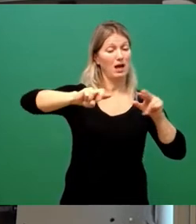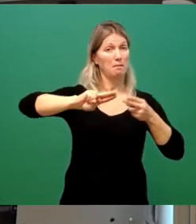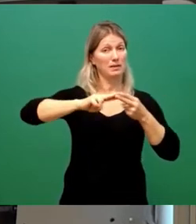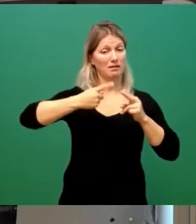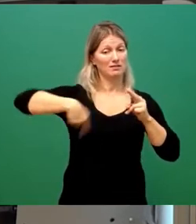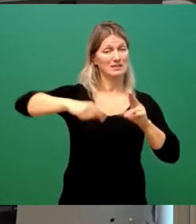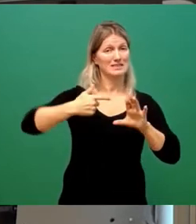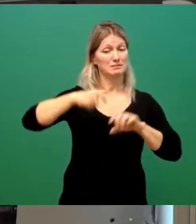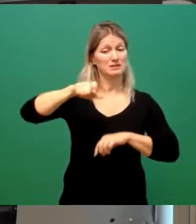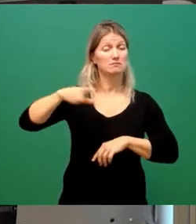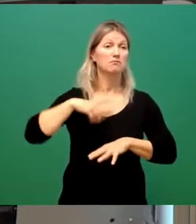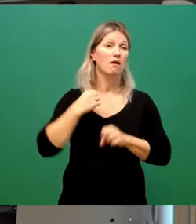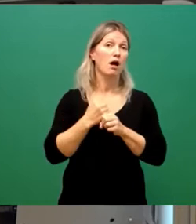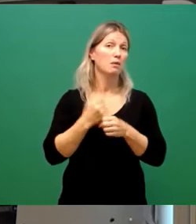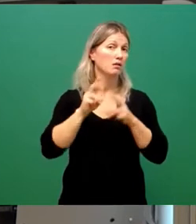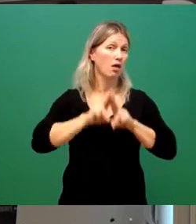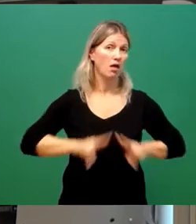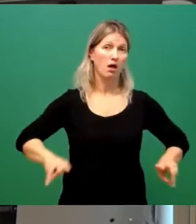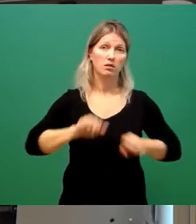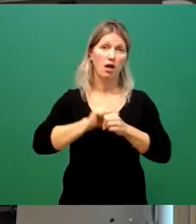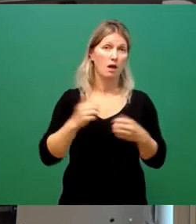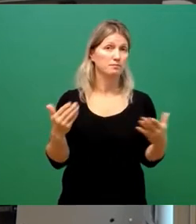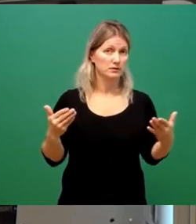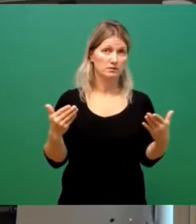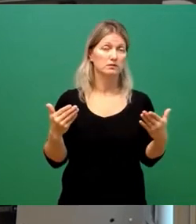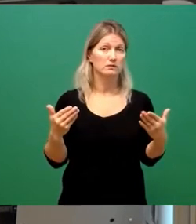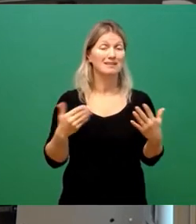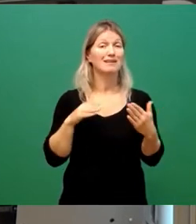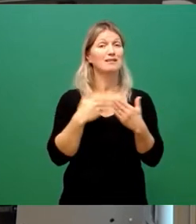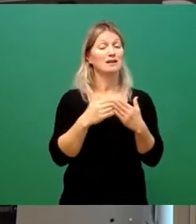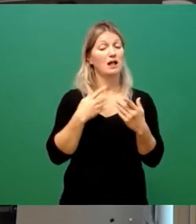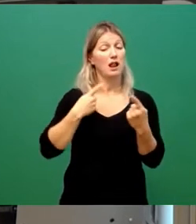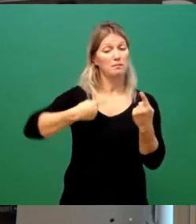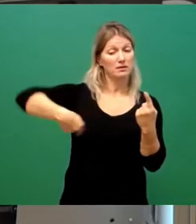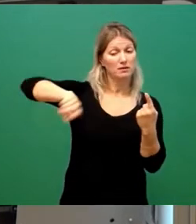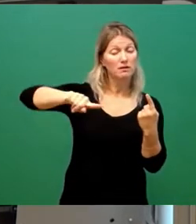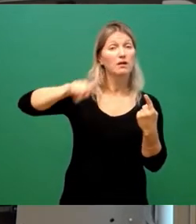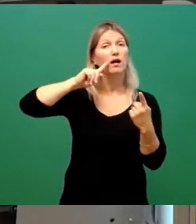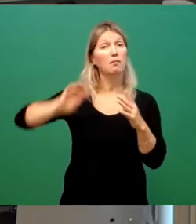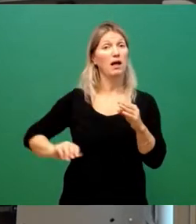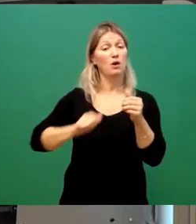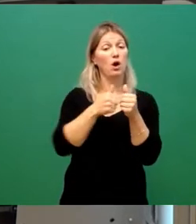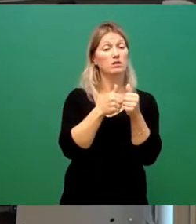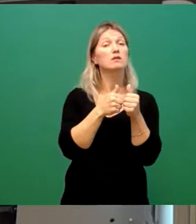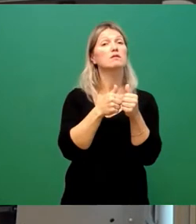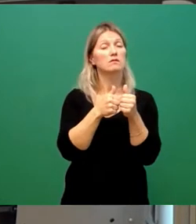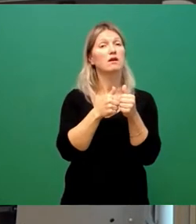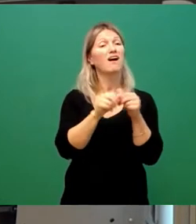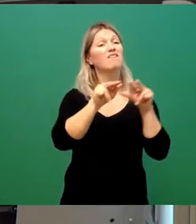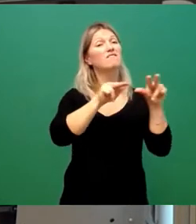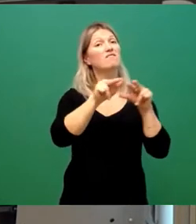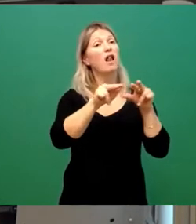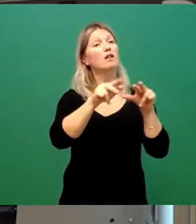ehrenamtlich. Deshalb dürfen Sie, auch wieder wir, Beigeordnete in die Leitung der Verwaltung entsenden,